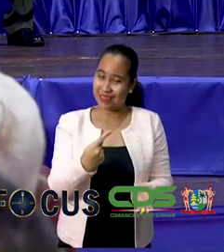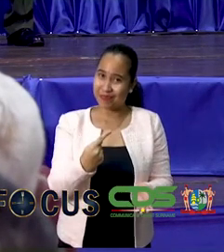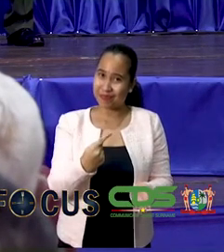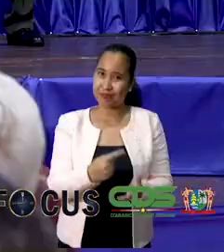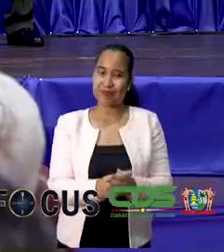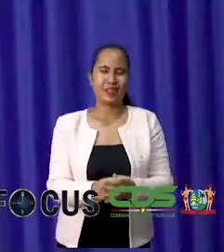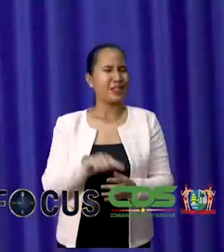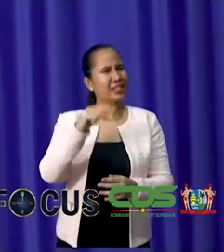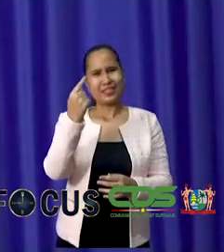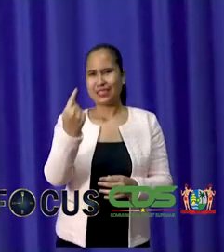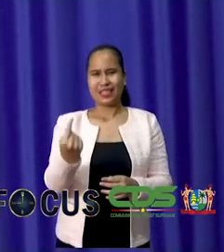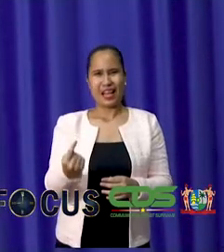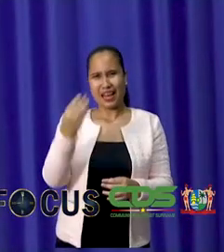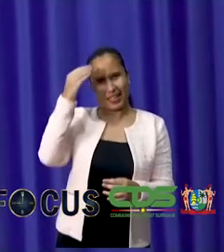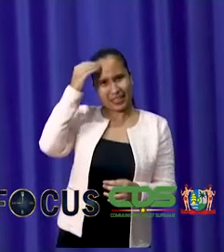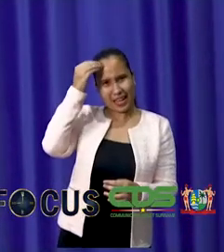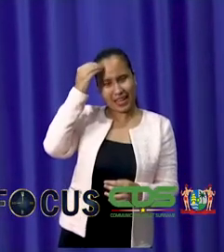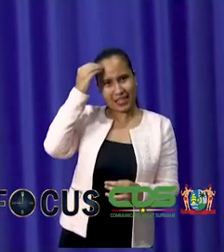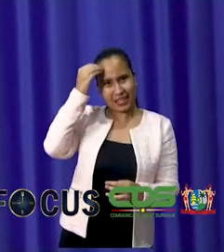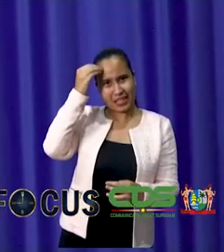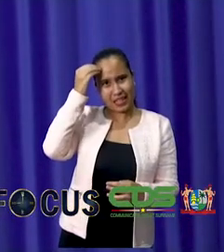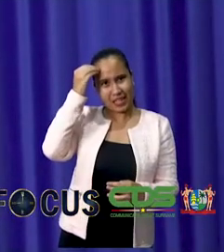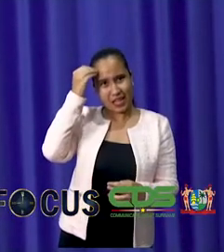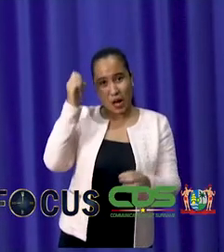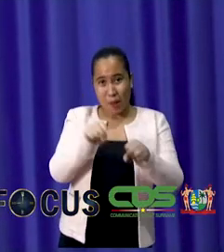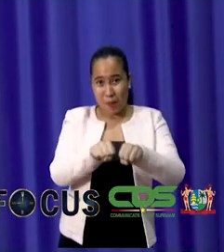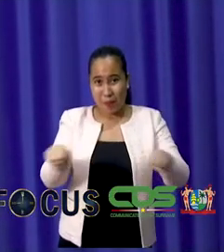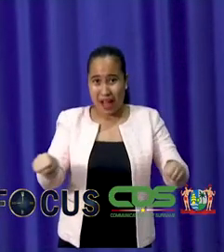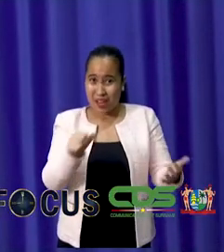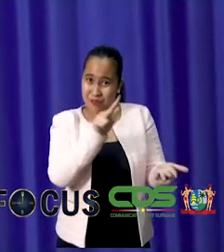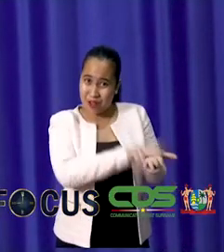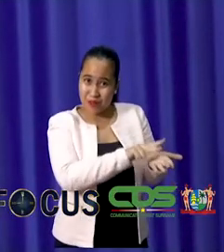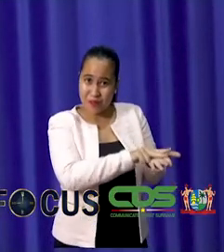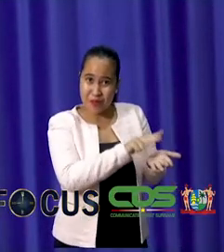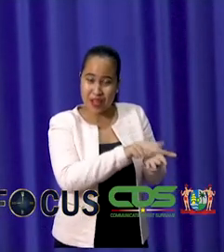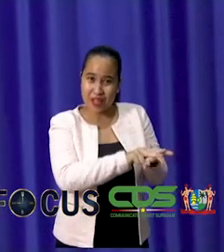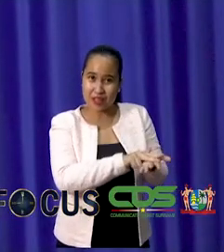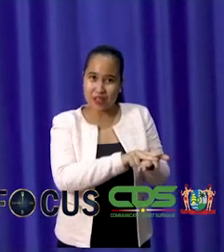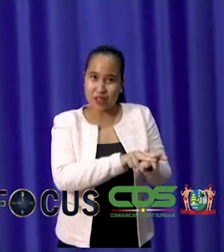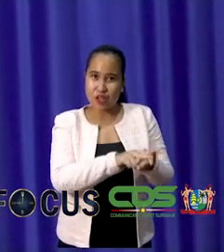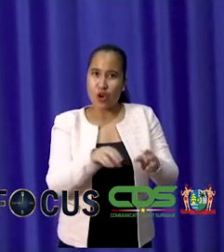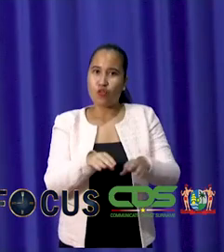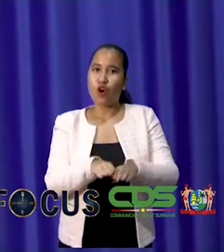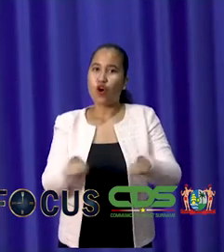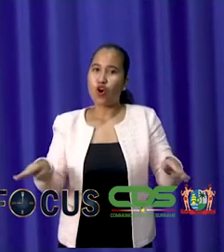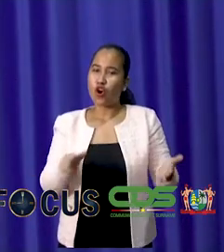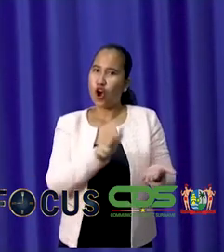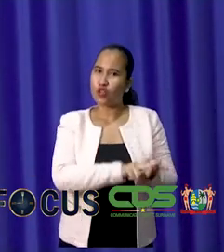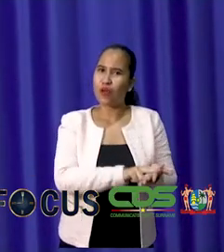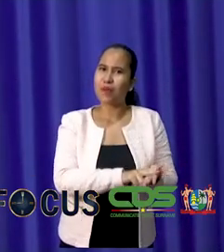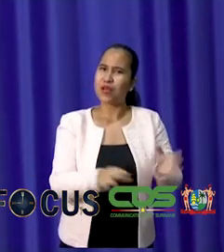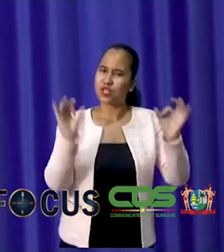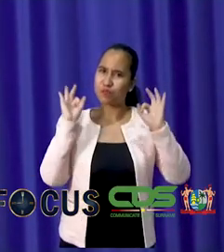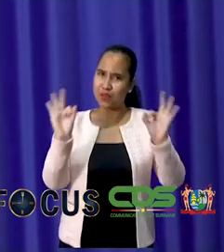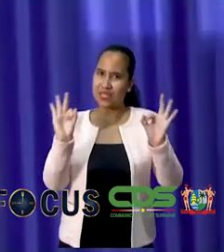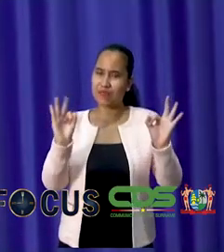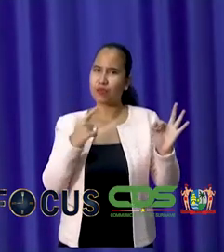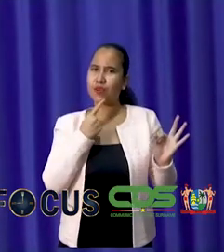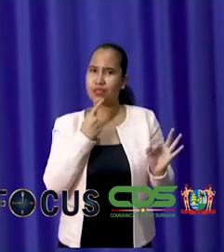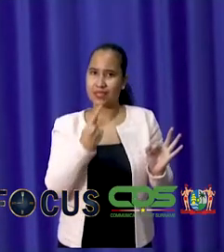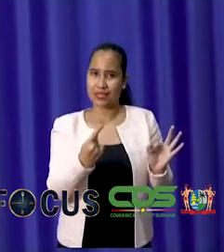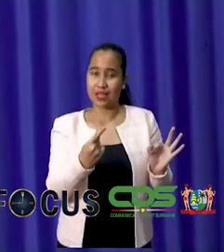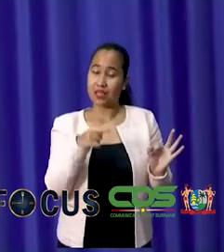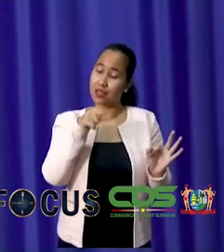om het in acht nemen van de bepalingen van de grondwet, de kiesregeling en het kiesbesluit, maar specifiek wordt benoemd